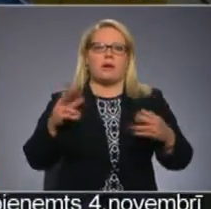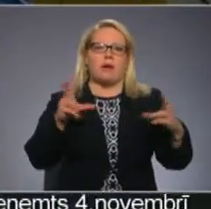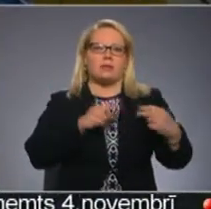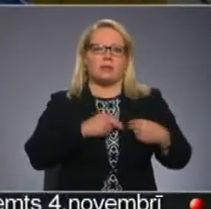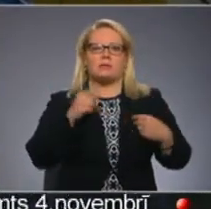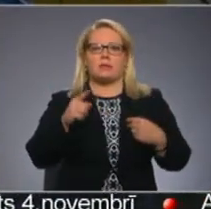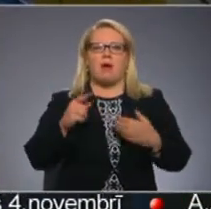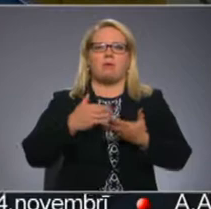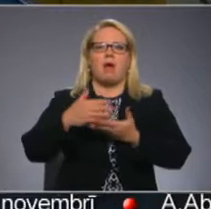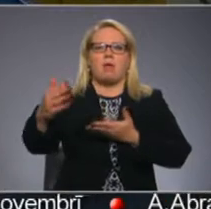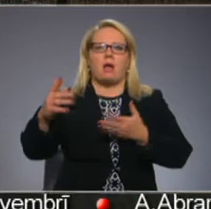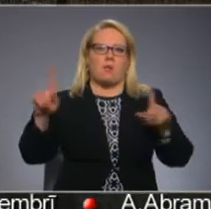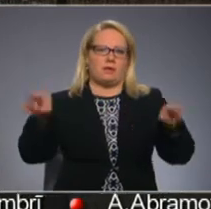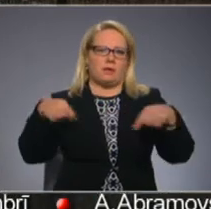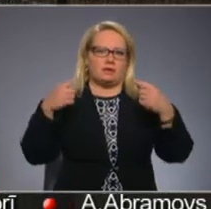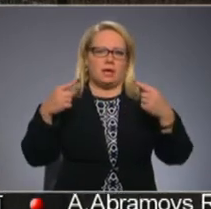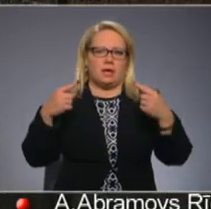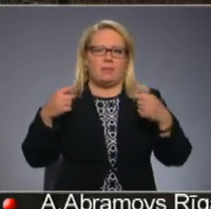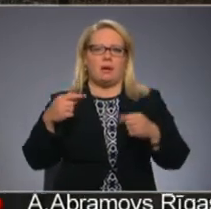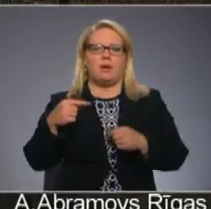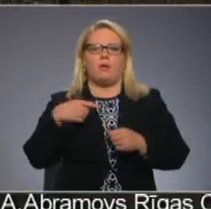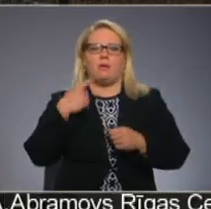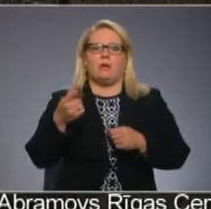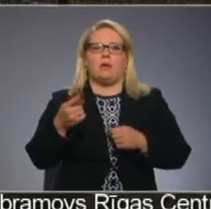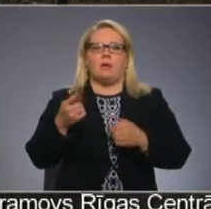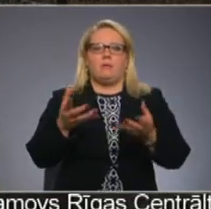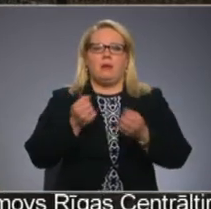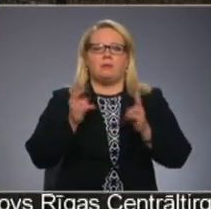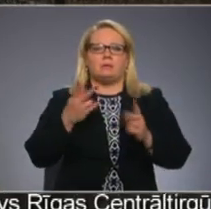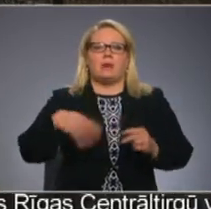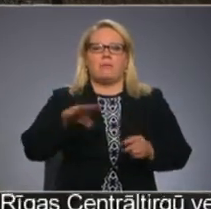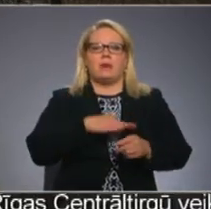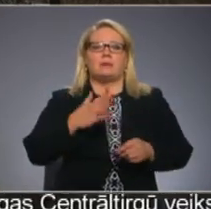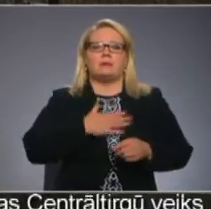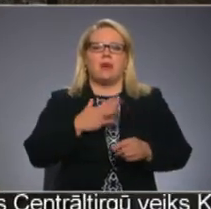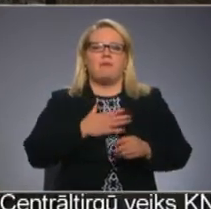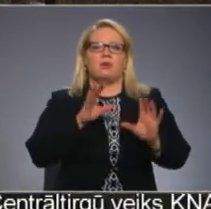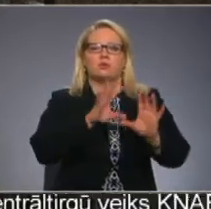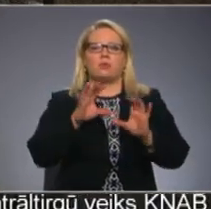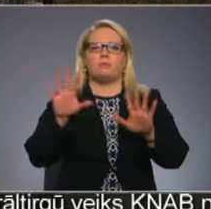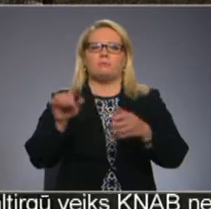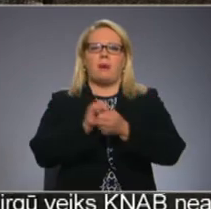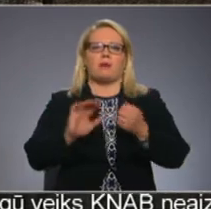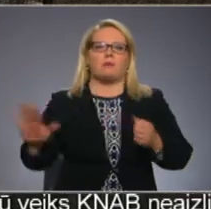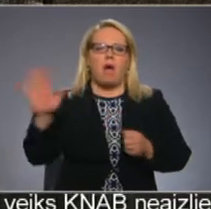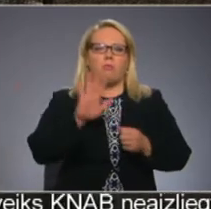par tā tālāk attīstību. Ir pieņemts, ka mēs savas rūpes par dabu,